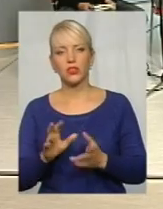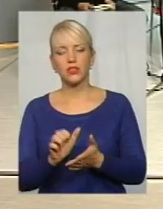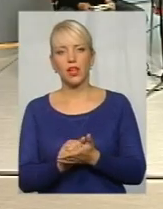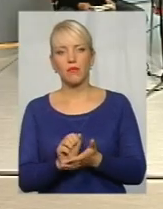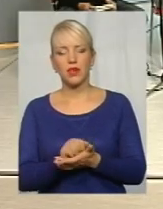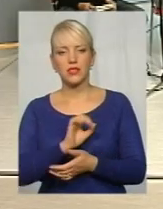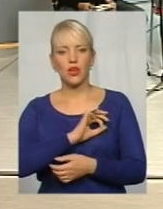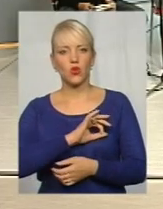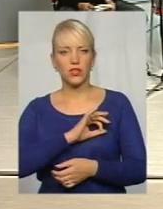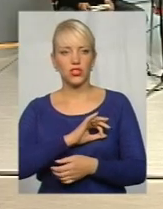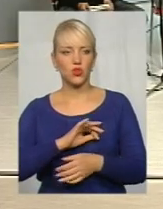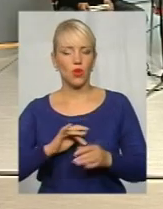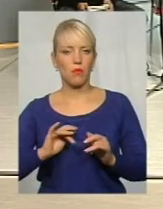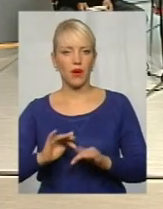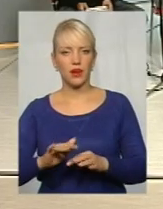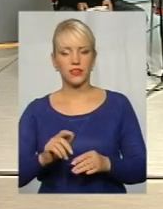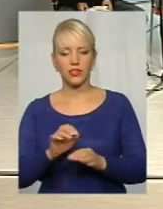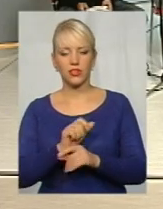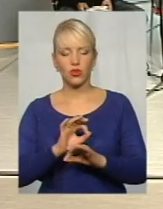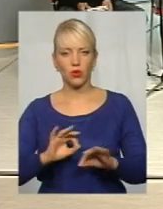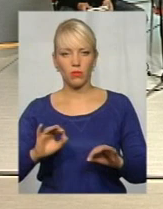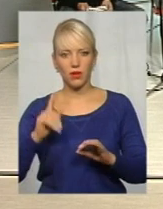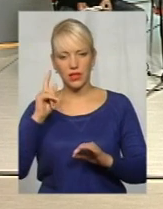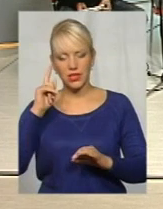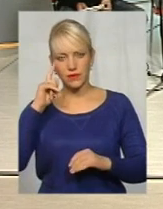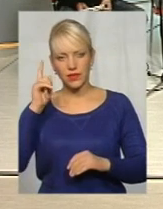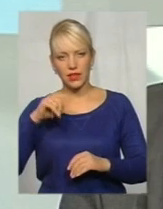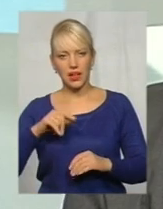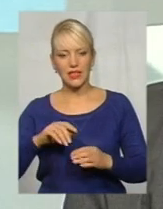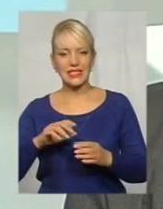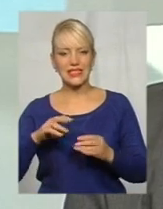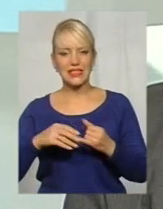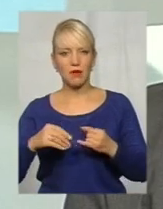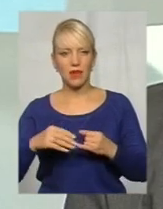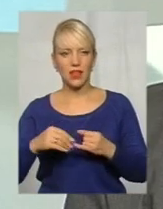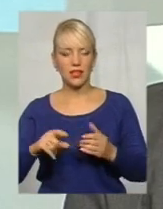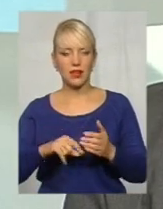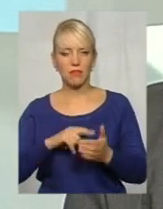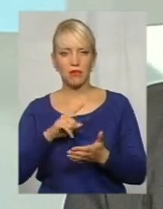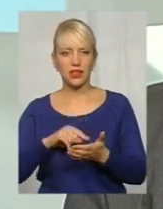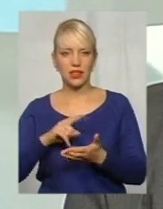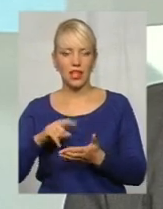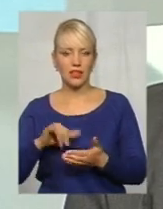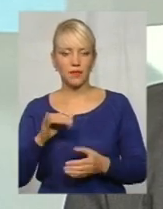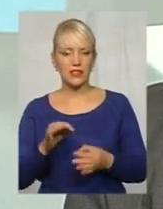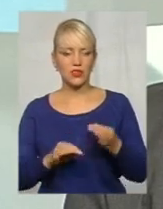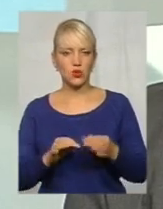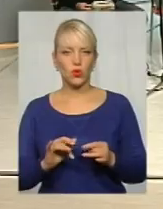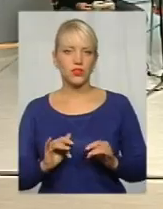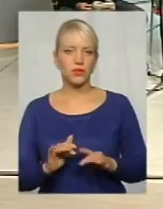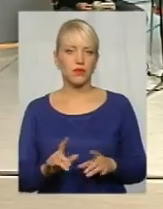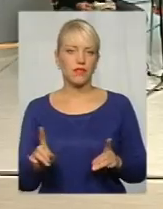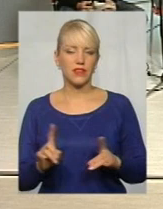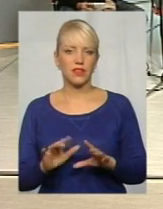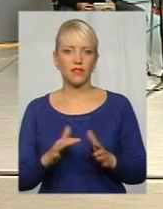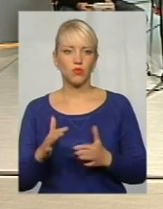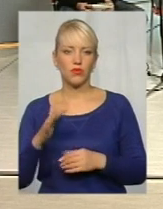юридичною практикою, добре знайома із земельними питаннями, судовими справами, які відбуваються